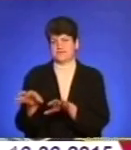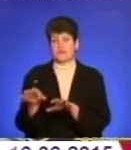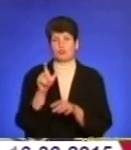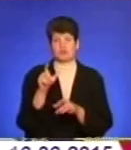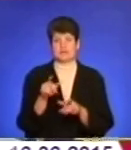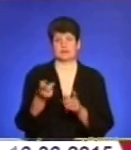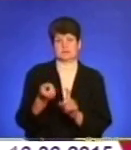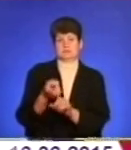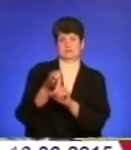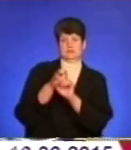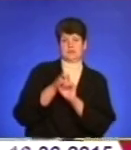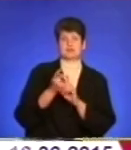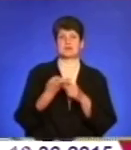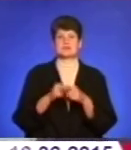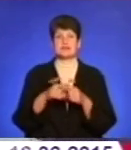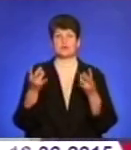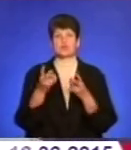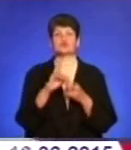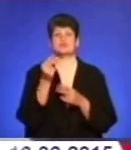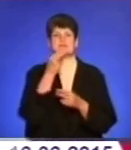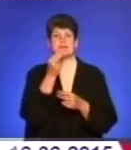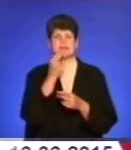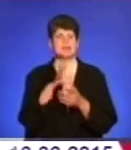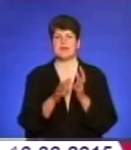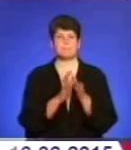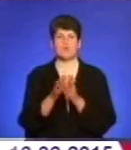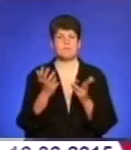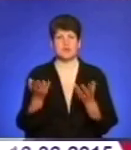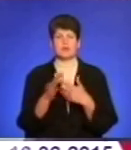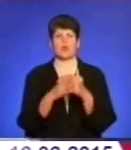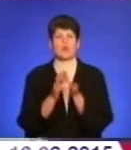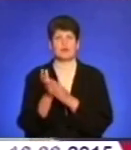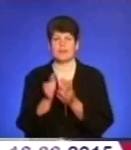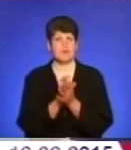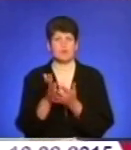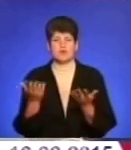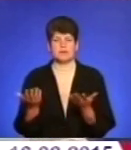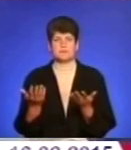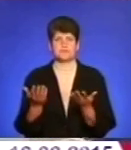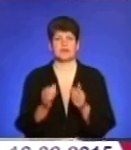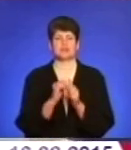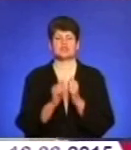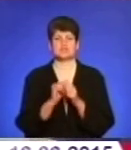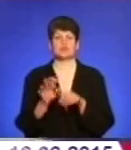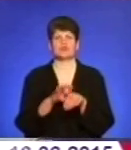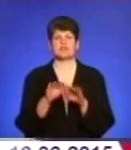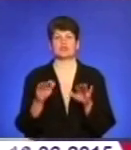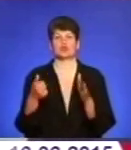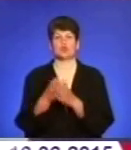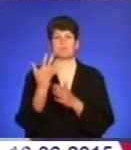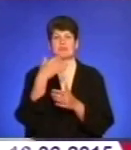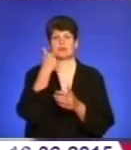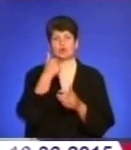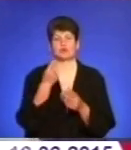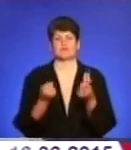заразилася цими аскаридами, це необхідно щось з'їсти, не помити руки. Найчастіше хворіють діти до п'яти років, вони